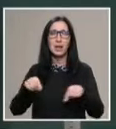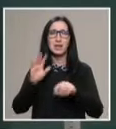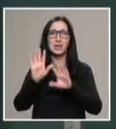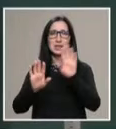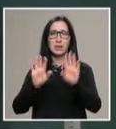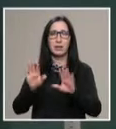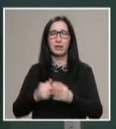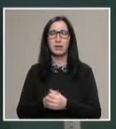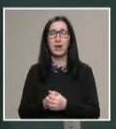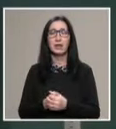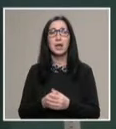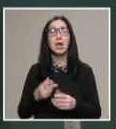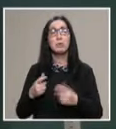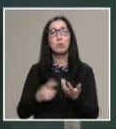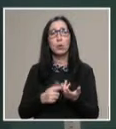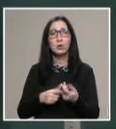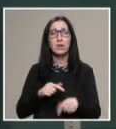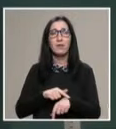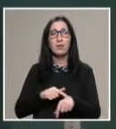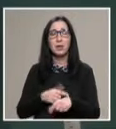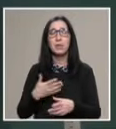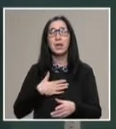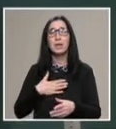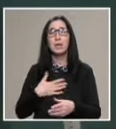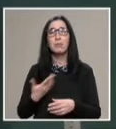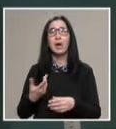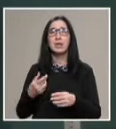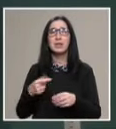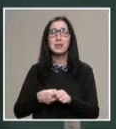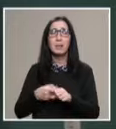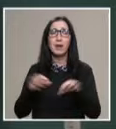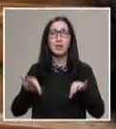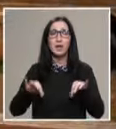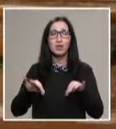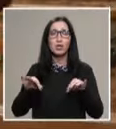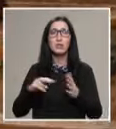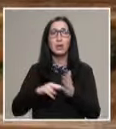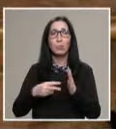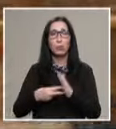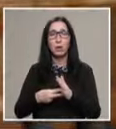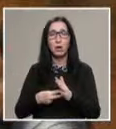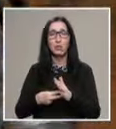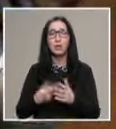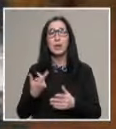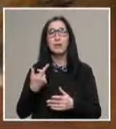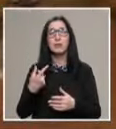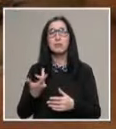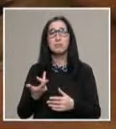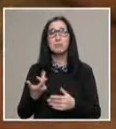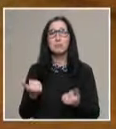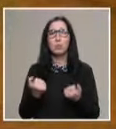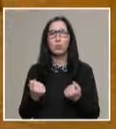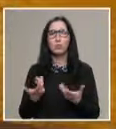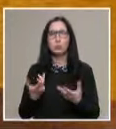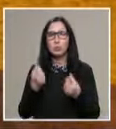При изкатото, че отнема доста време за сканите на обектите, да се направи качествен бил и самото интегриране на моделите във програмата също е